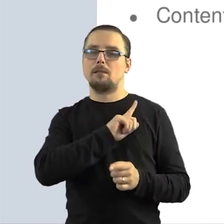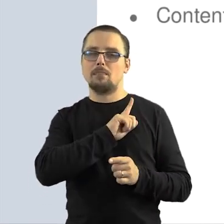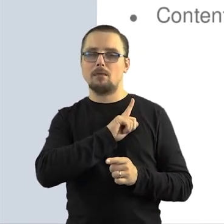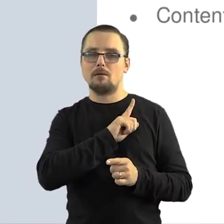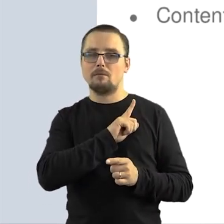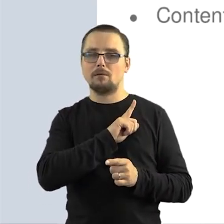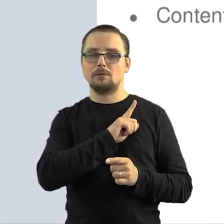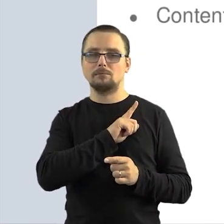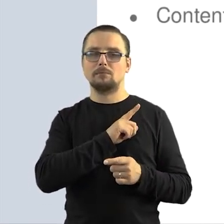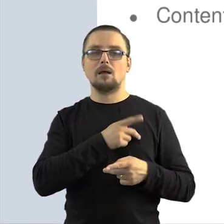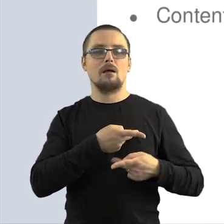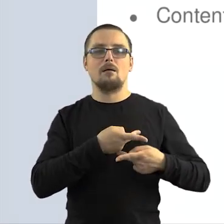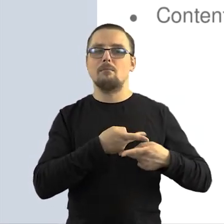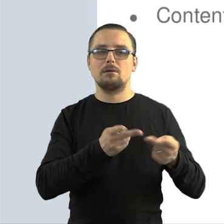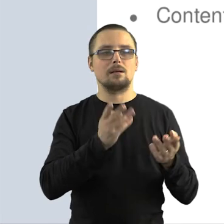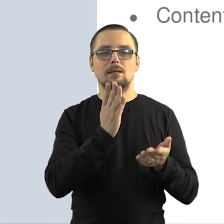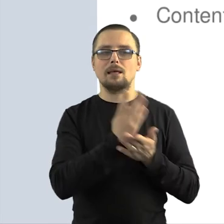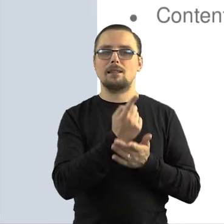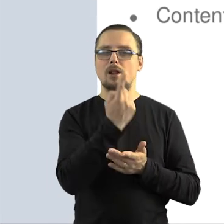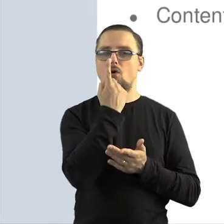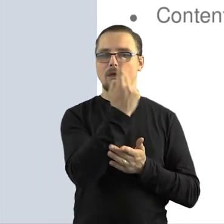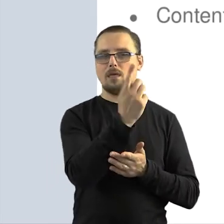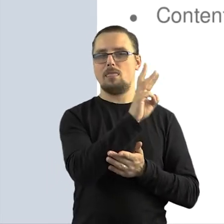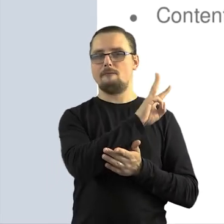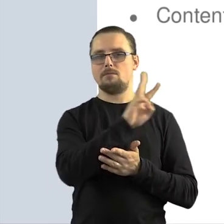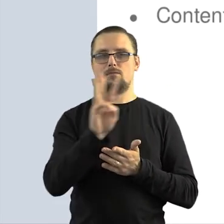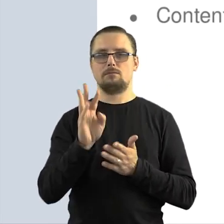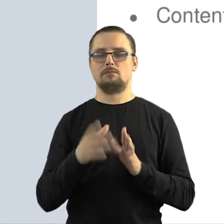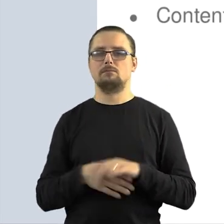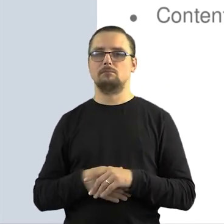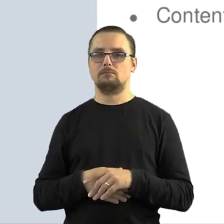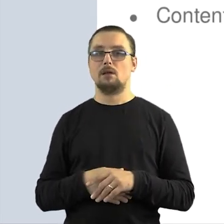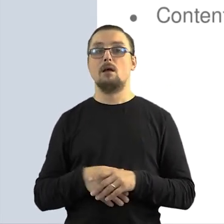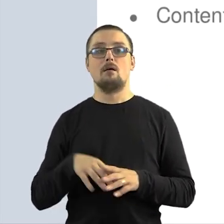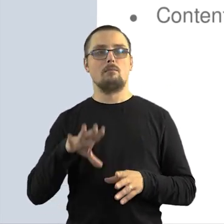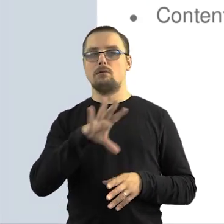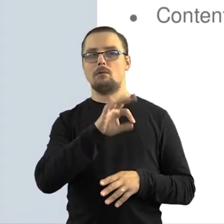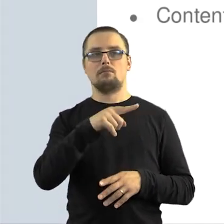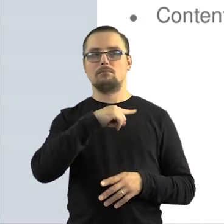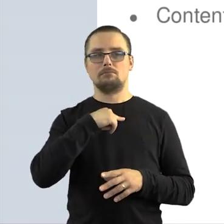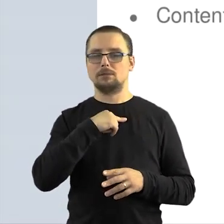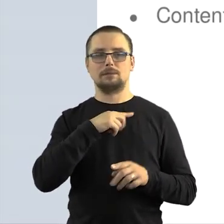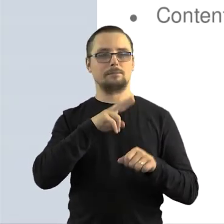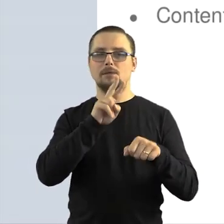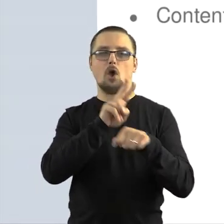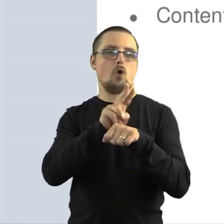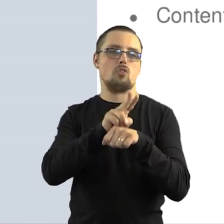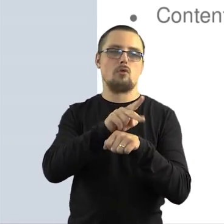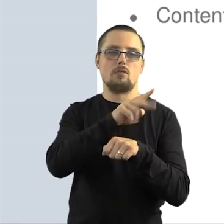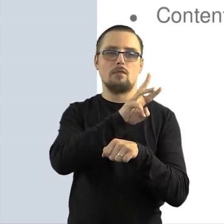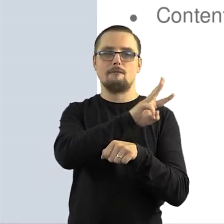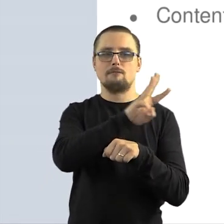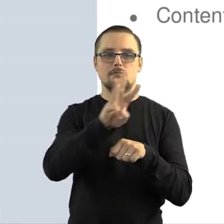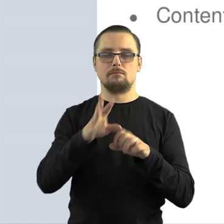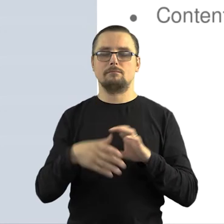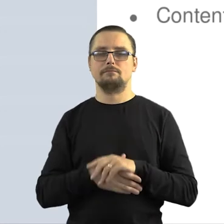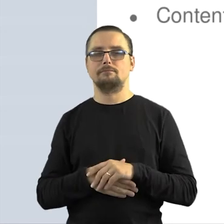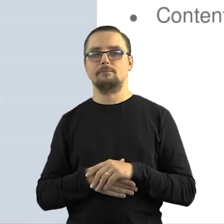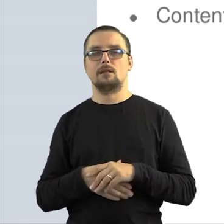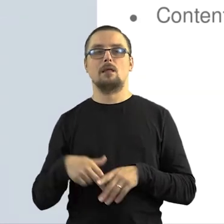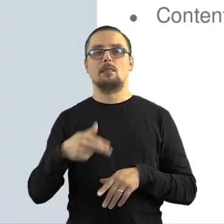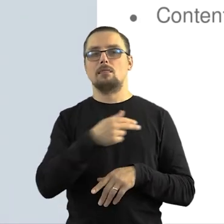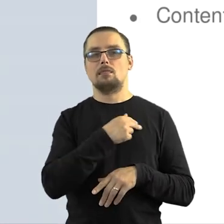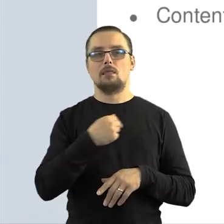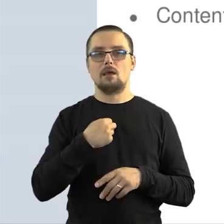odpowiedź jest tylko jedna, że trzeba zawsze zadbać o to, żeby ta transmisja nie miała miejsca tylko i wyłącznie na jednej platformie, nad którą nie mamy